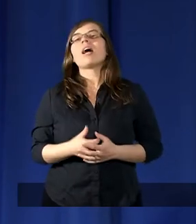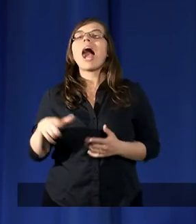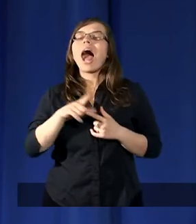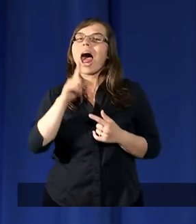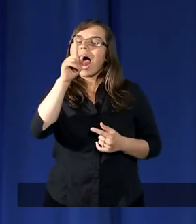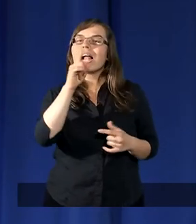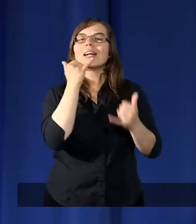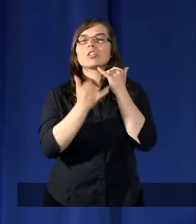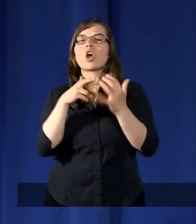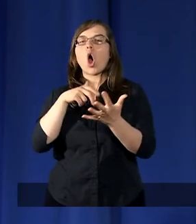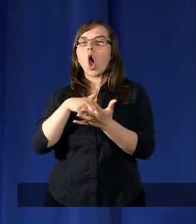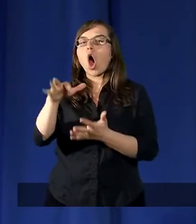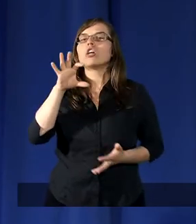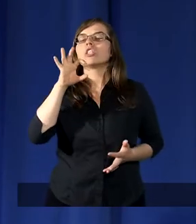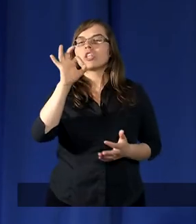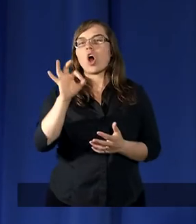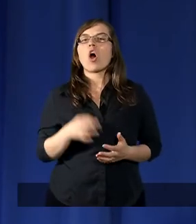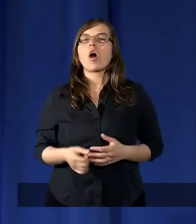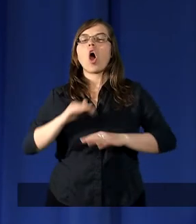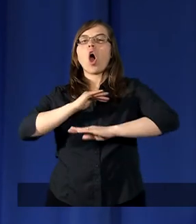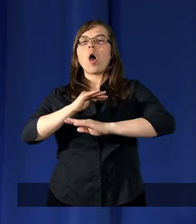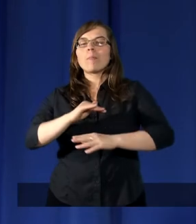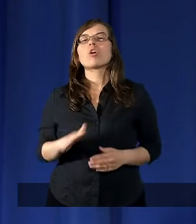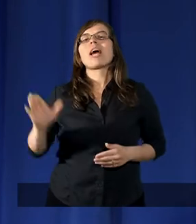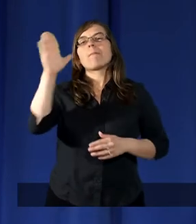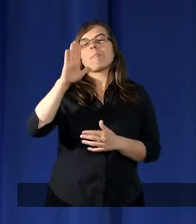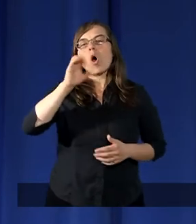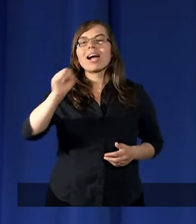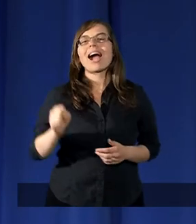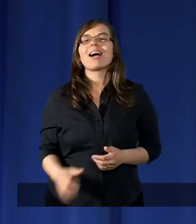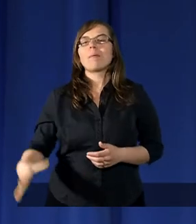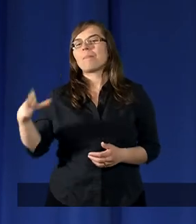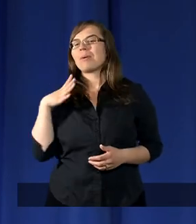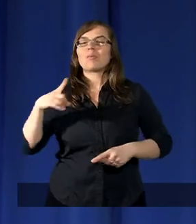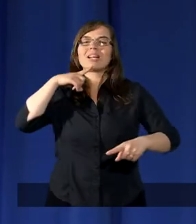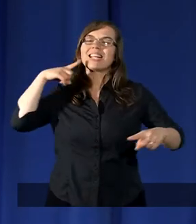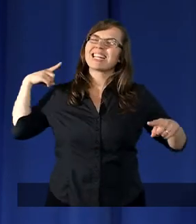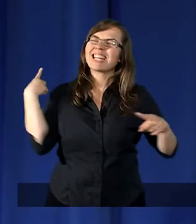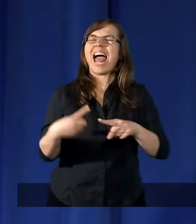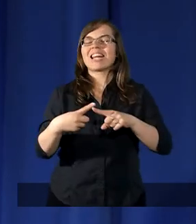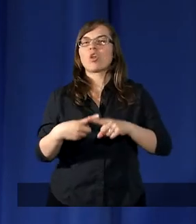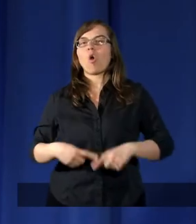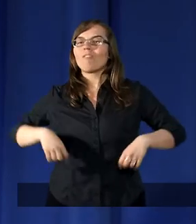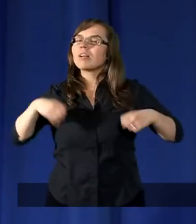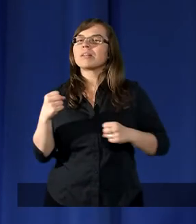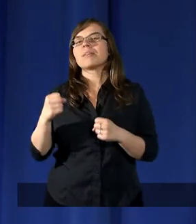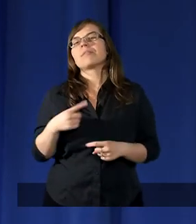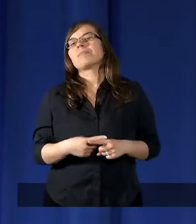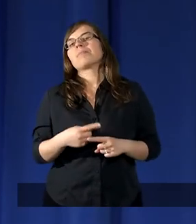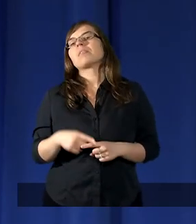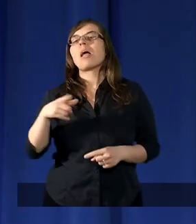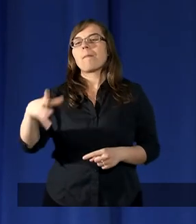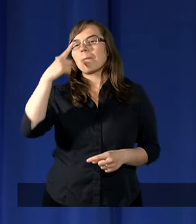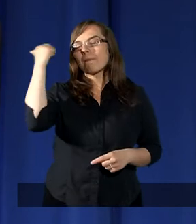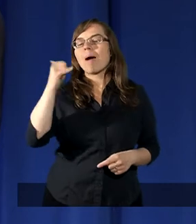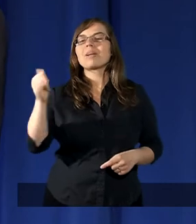ale jeżeli chodzi o obronę Boga, był zdecydowany. Ja jeszcze pamiętam,